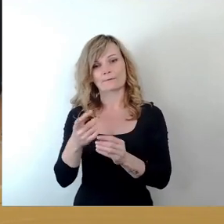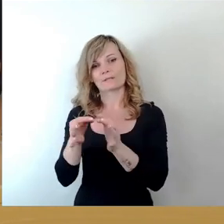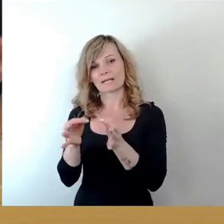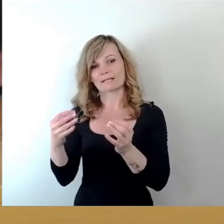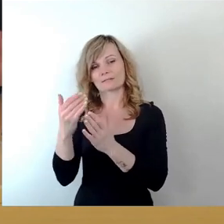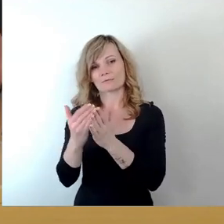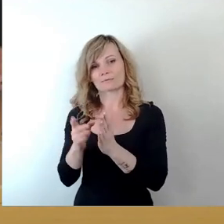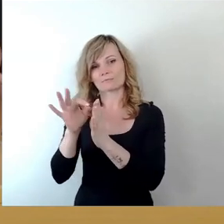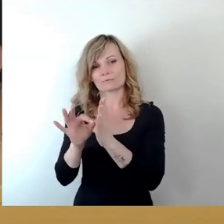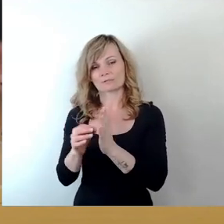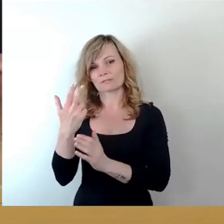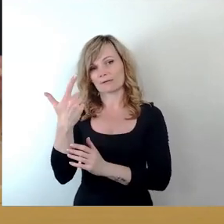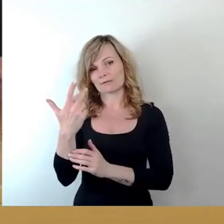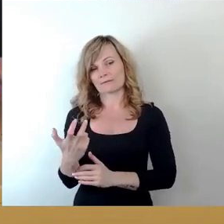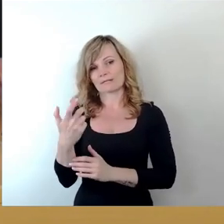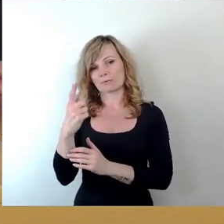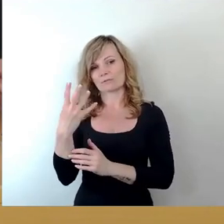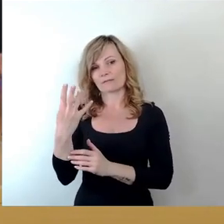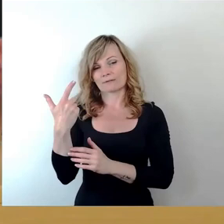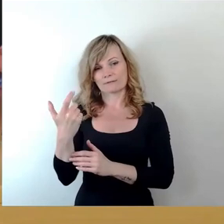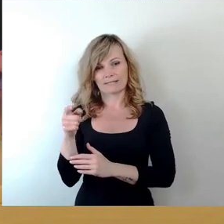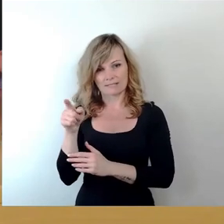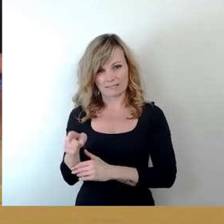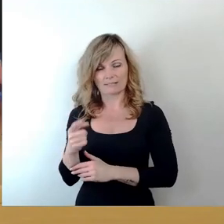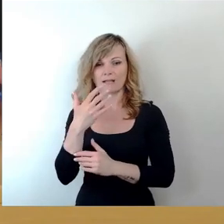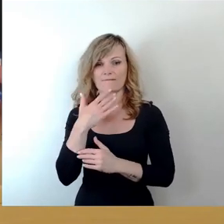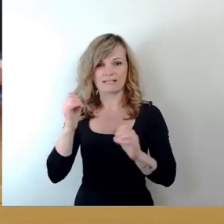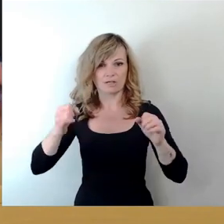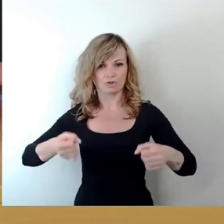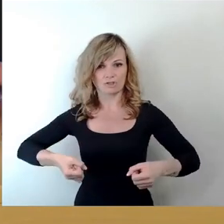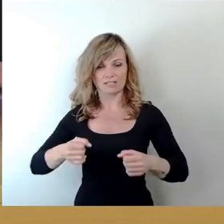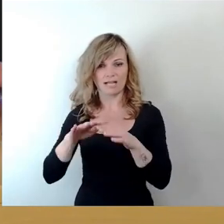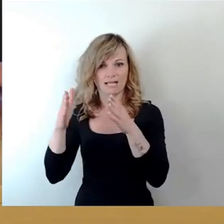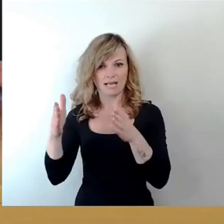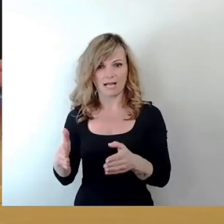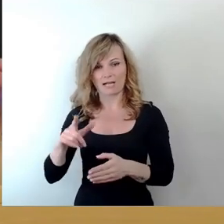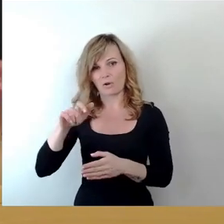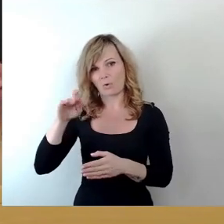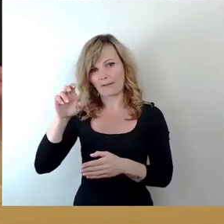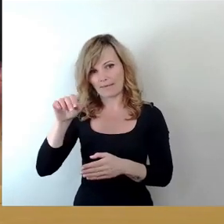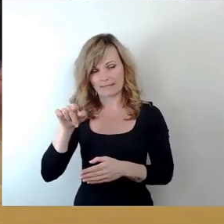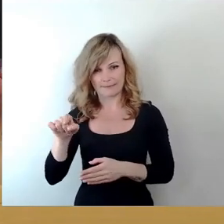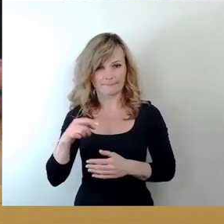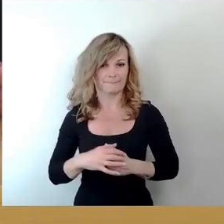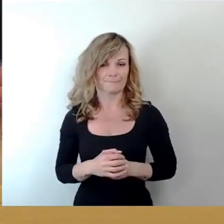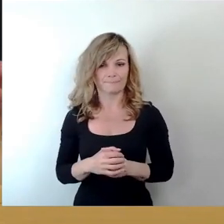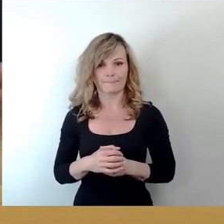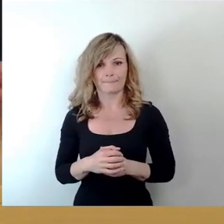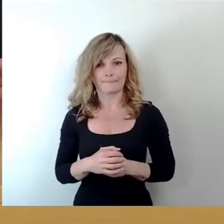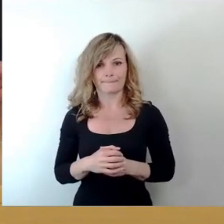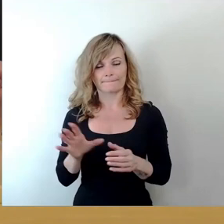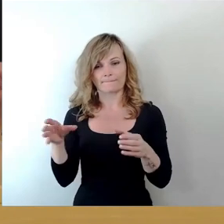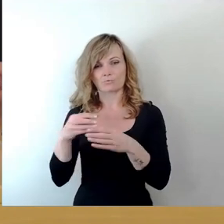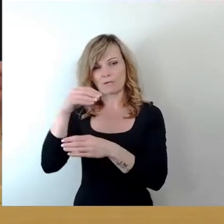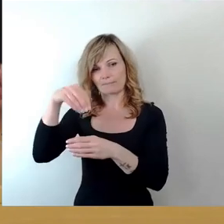23 und 24, das ist die Wasserskianlage Läuben, wird ebenfalls zusammen